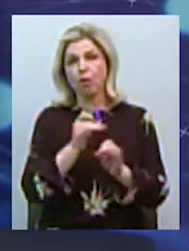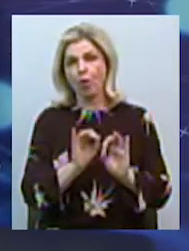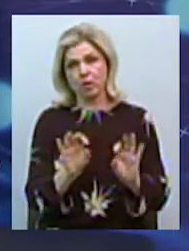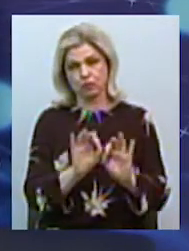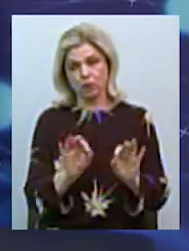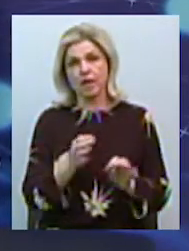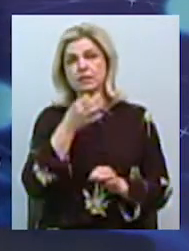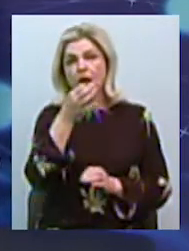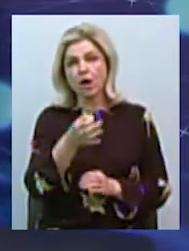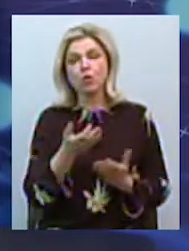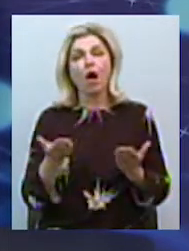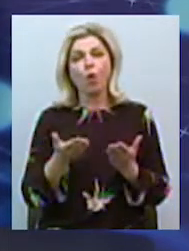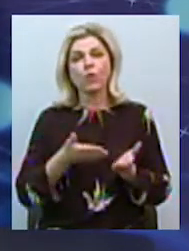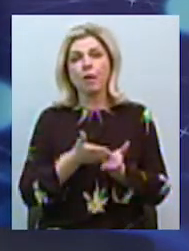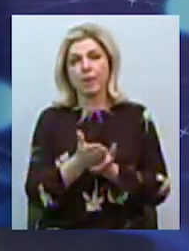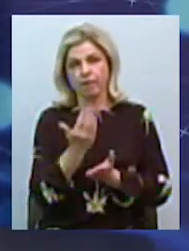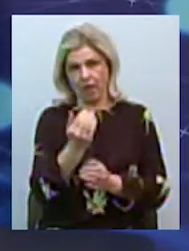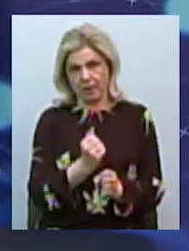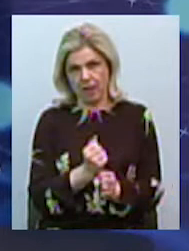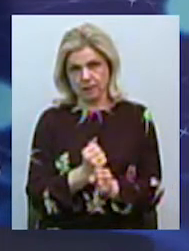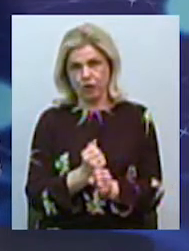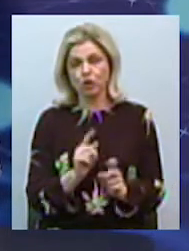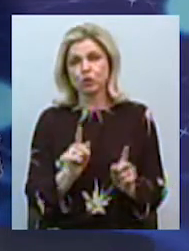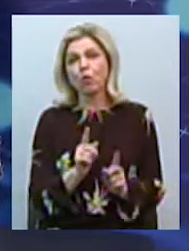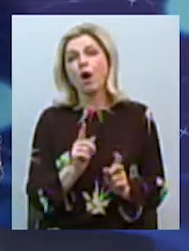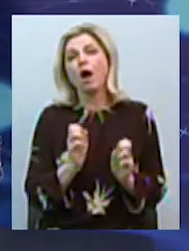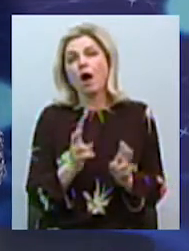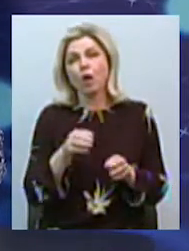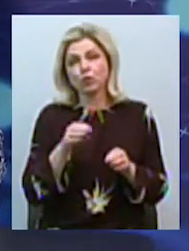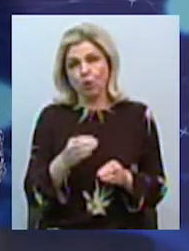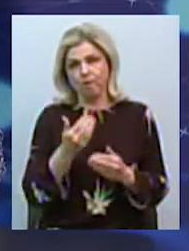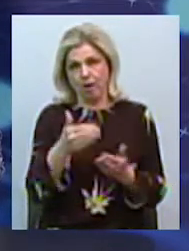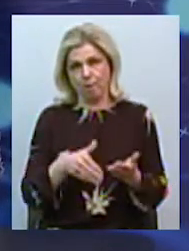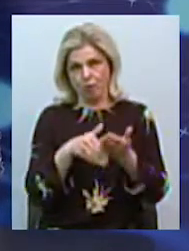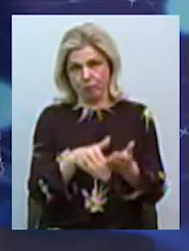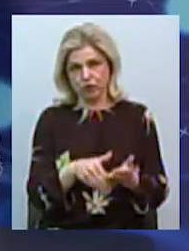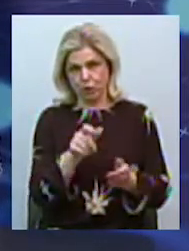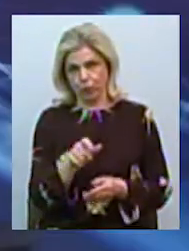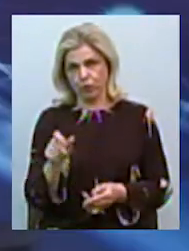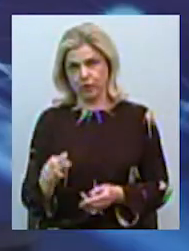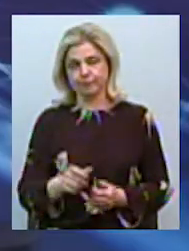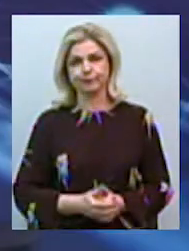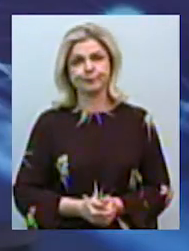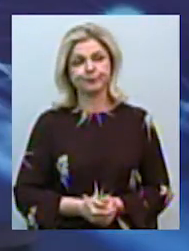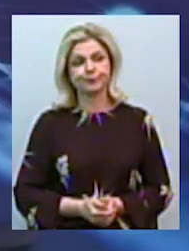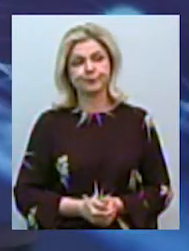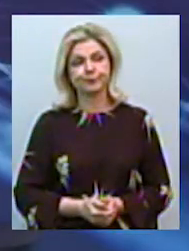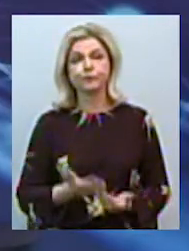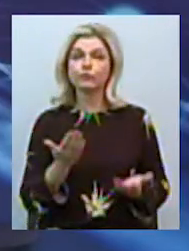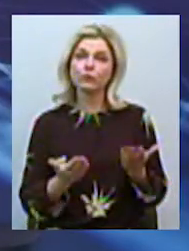скажуть, в якому направліні вам дістувати. Хоч якось ми окажемо допомогу людям. А чи